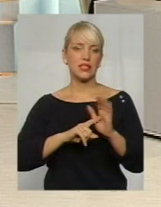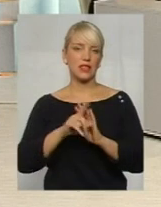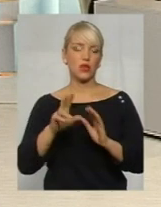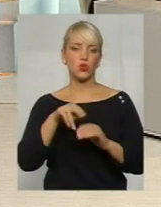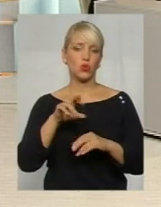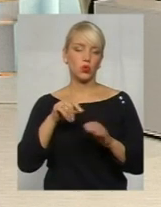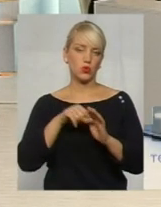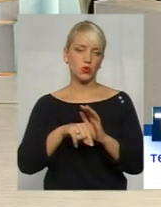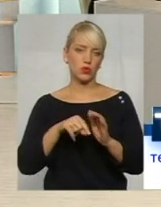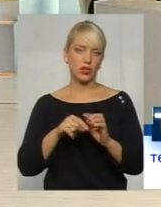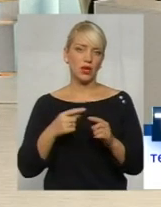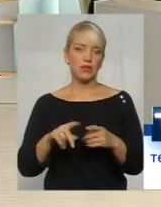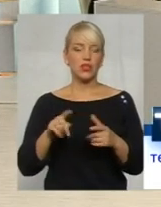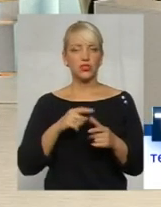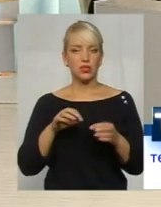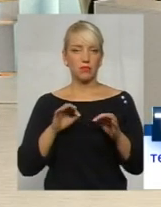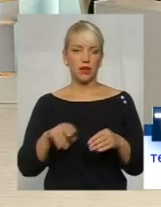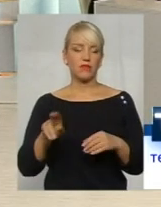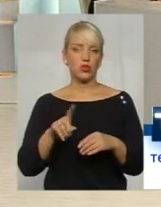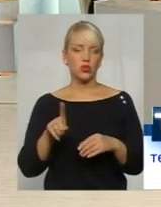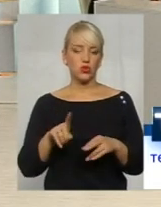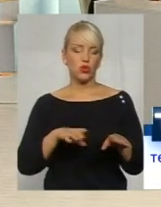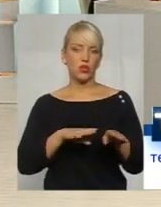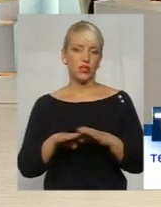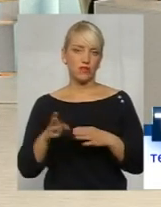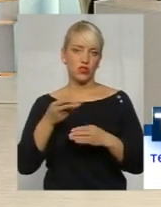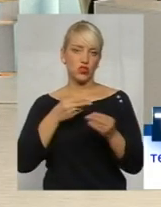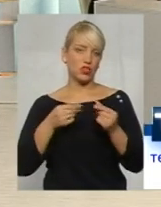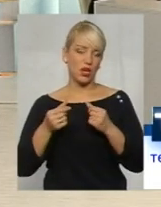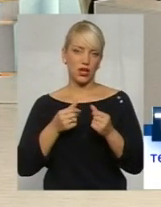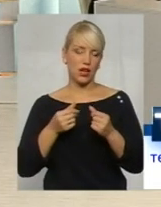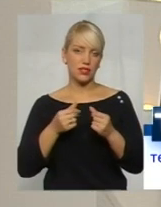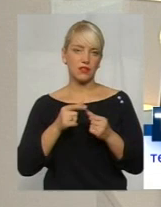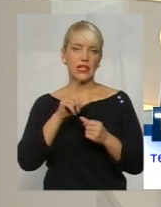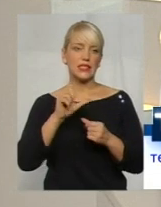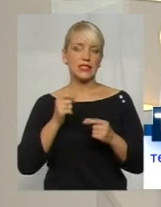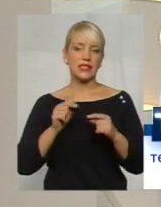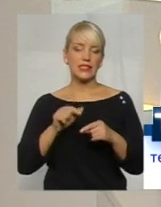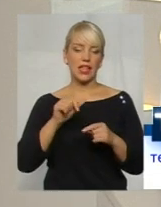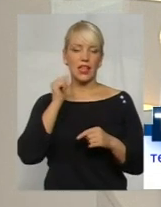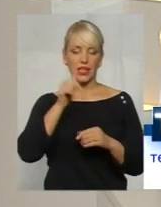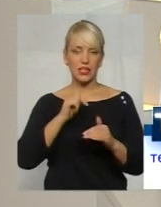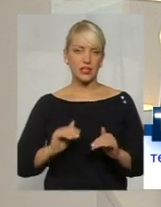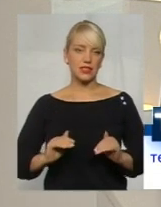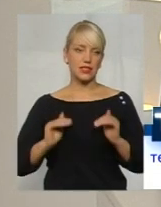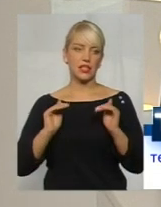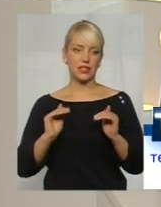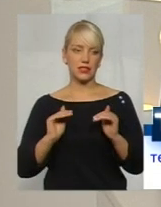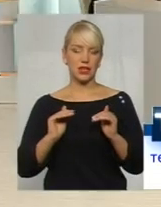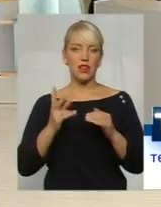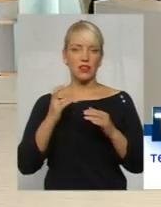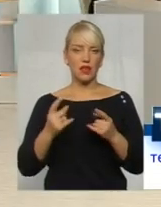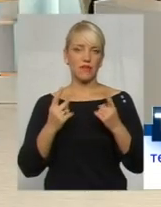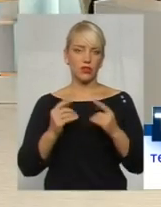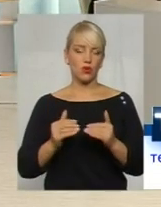чи правда, що все ж таки рівень шахрайств за цей рік зріс на чималу кількість?